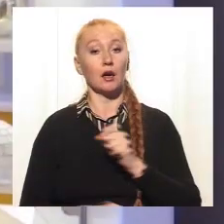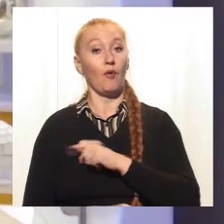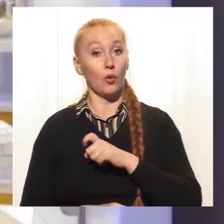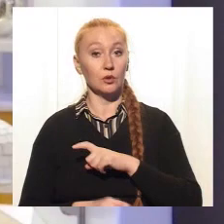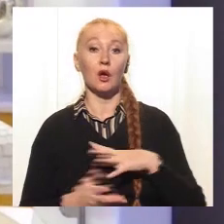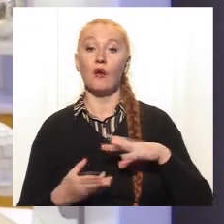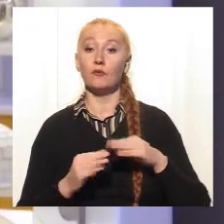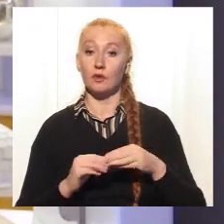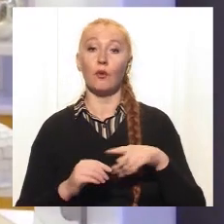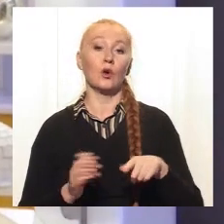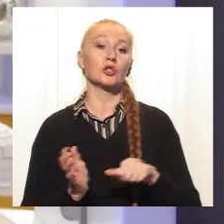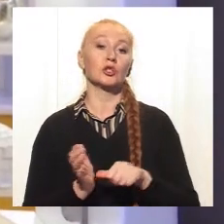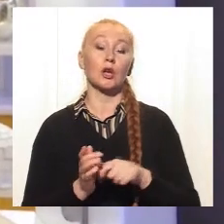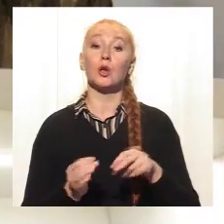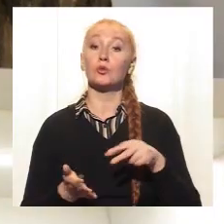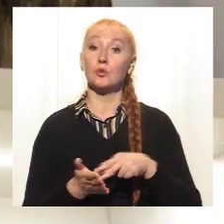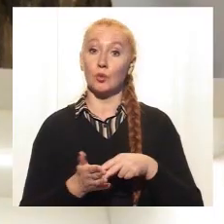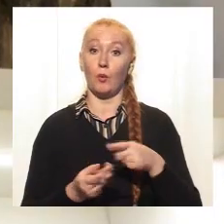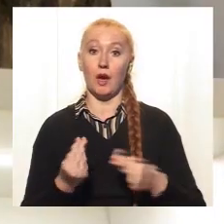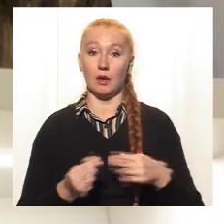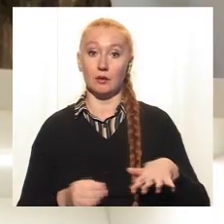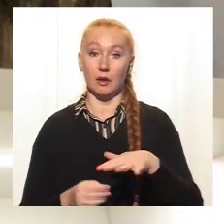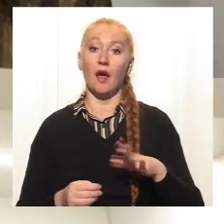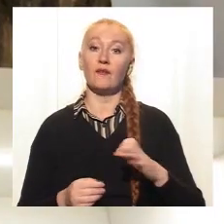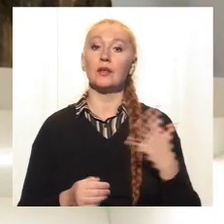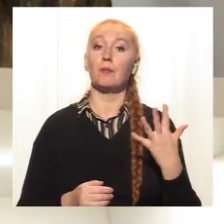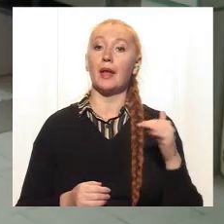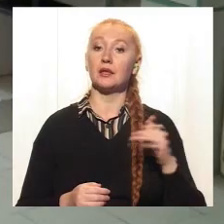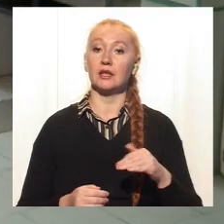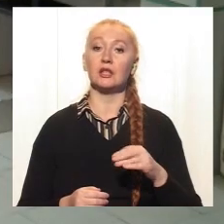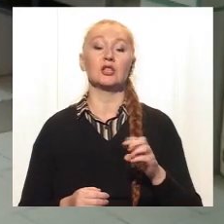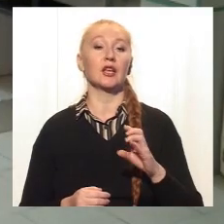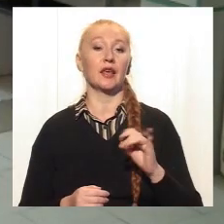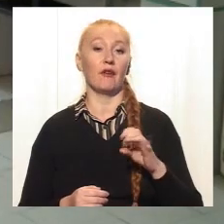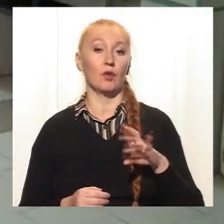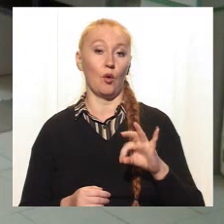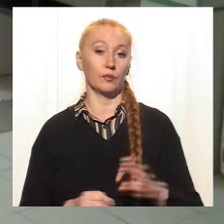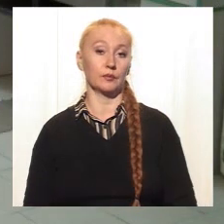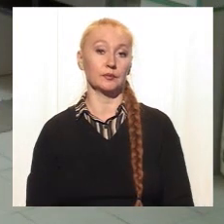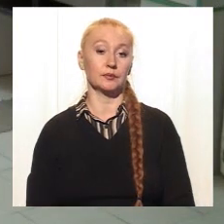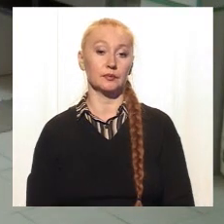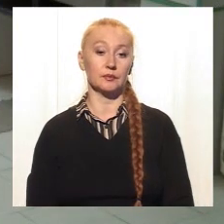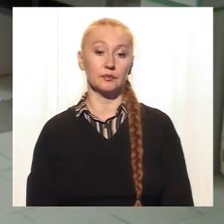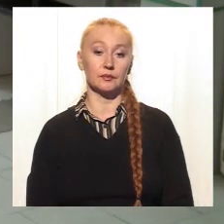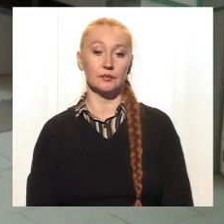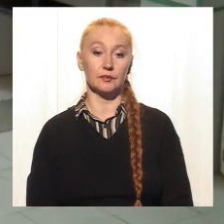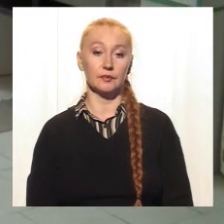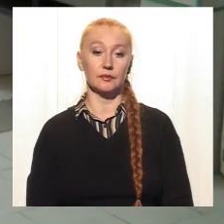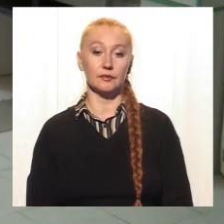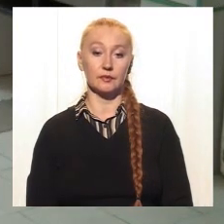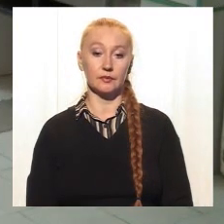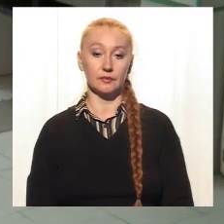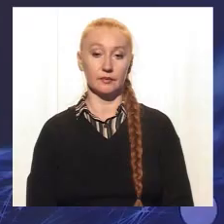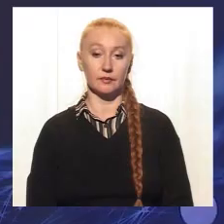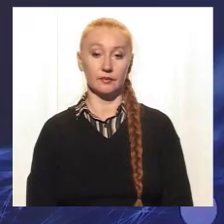Одеси. Всього в Україні їх шість. Вартість такого ігрового мотоля – від 5 тисяч євро. Яна Стойкова, Ольга Кухарєва, новини на Суспільному, Дніпро.